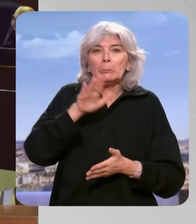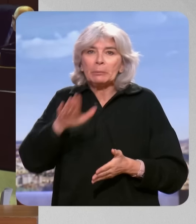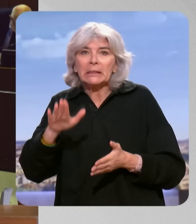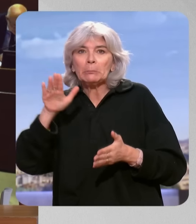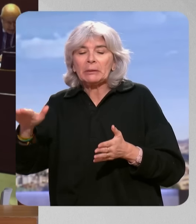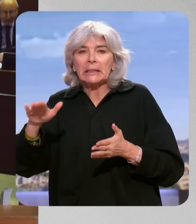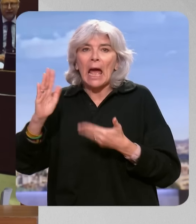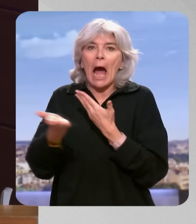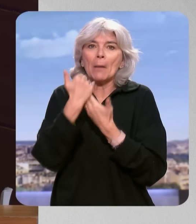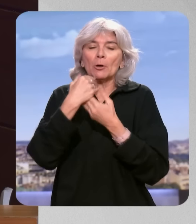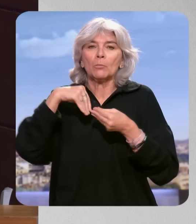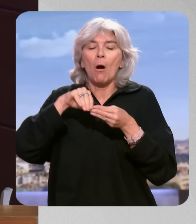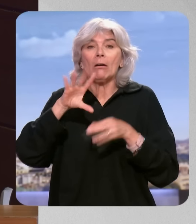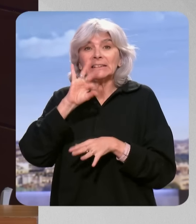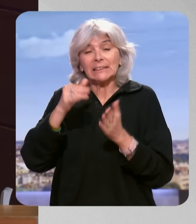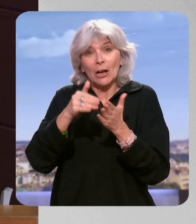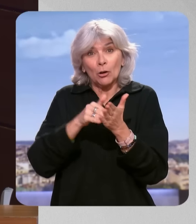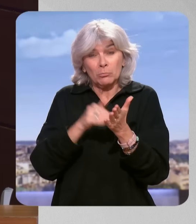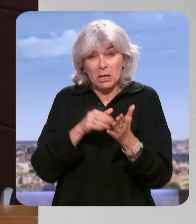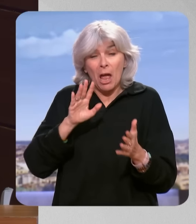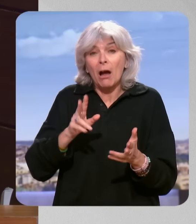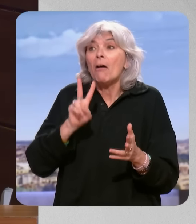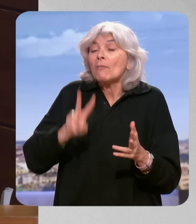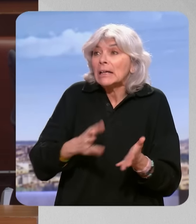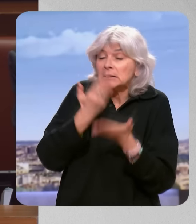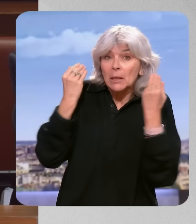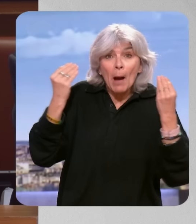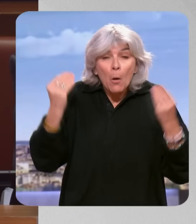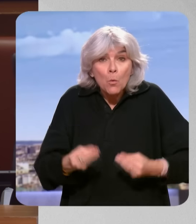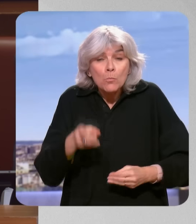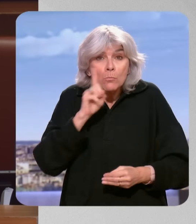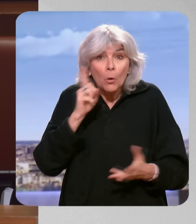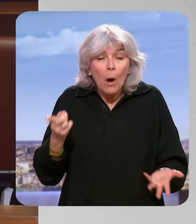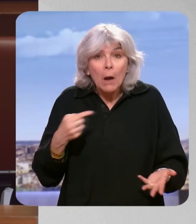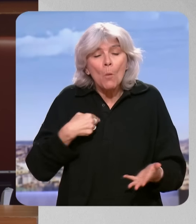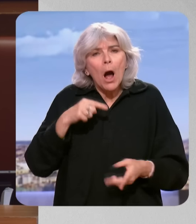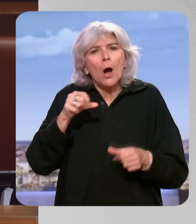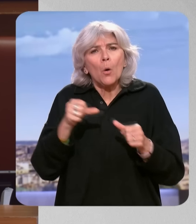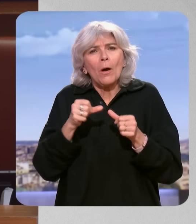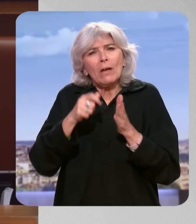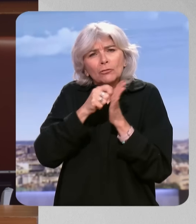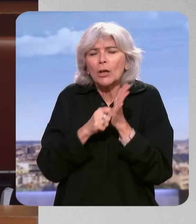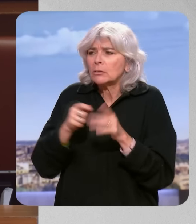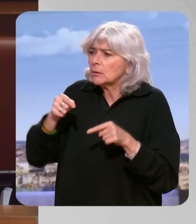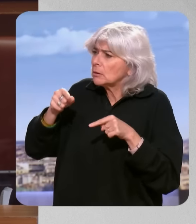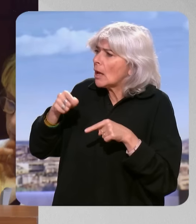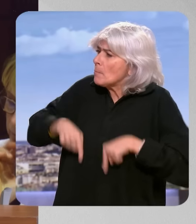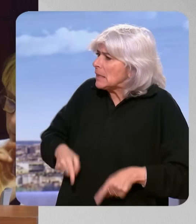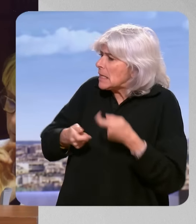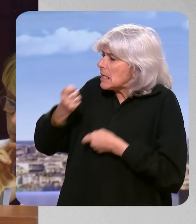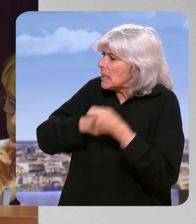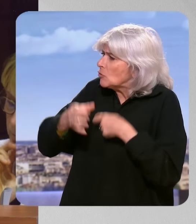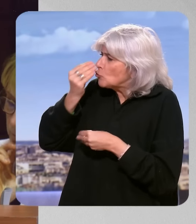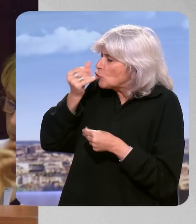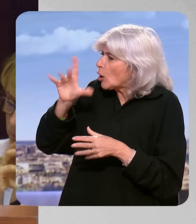amendement. Les 50 milliards, personne ne sait où on en est, puisque j'ai fait faire l'inventaire... C'est Bercy qui a chiffré, qui a estimé que c